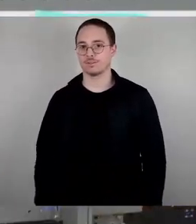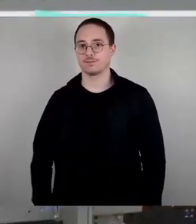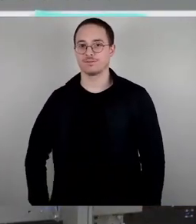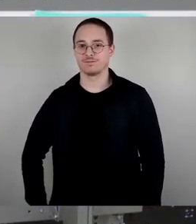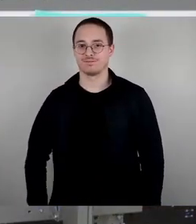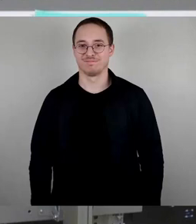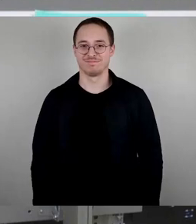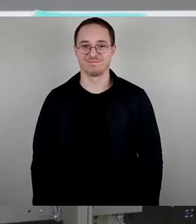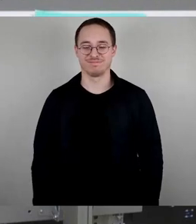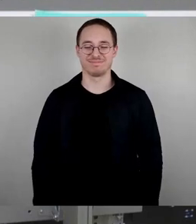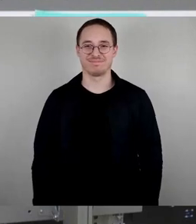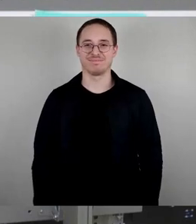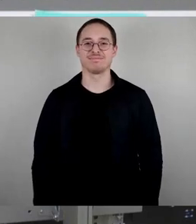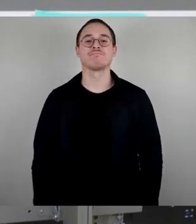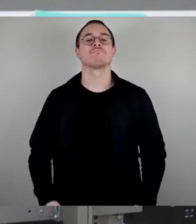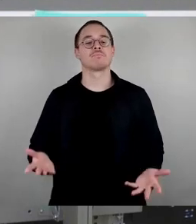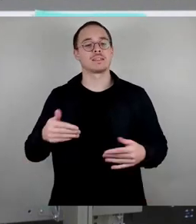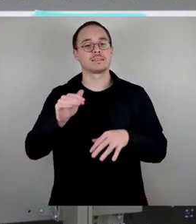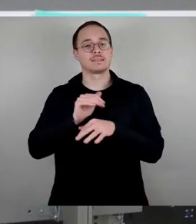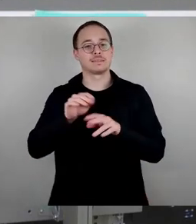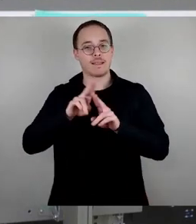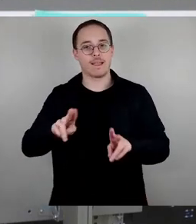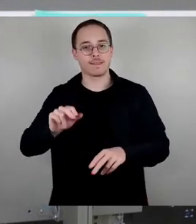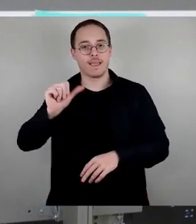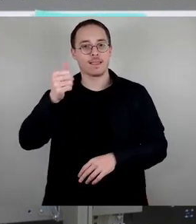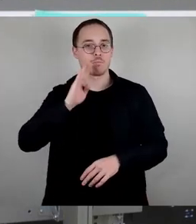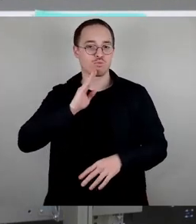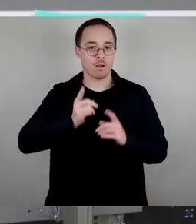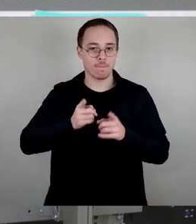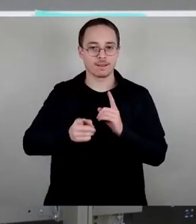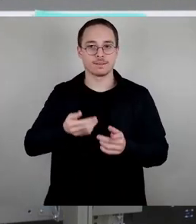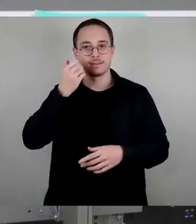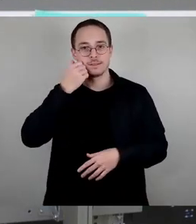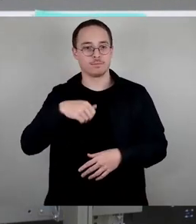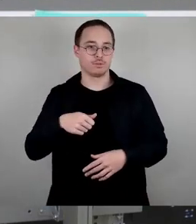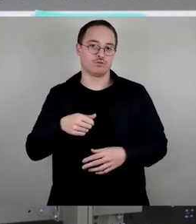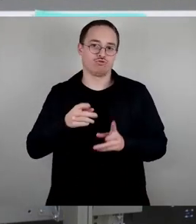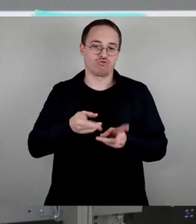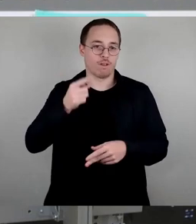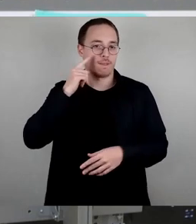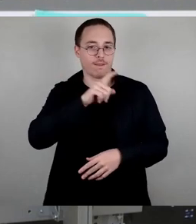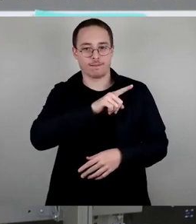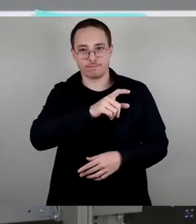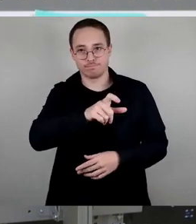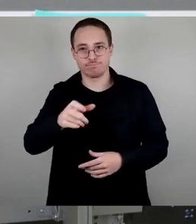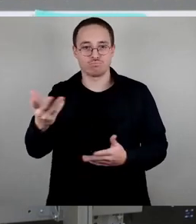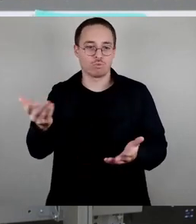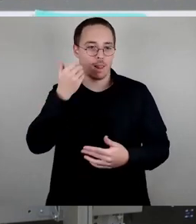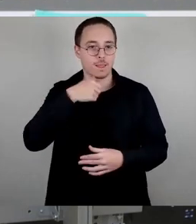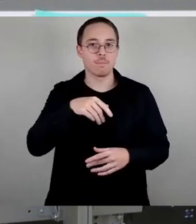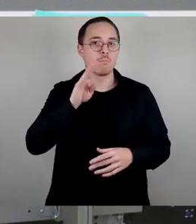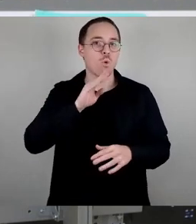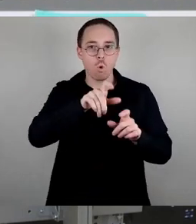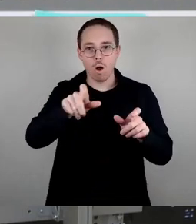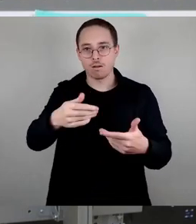Sehr geehrter Herr Erster Bürgermeister, sehr geehrte Damen und Herren Stadträte, sehr geehrte Bürger. Thema der aktuellen Stunde ist die Erhaltung des